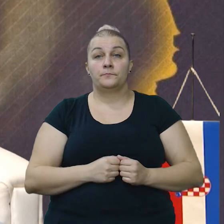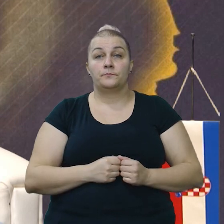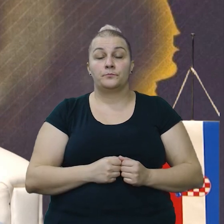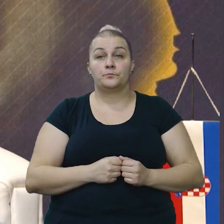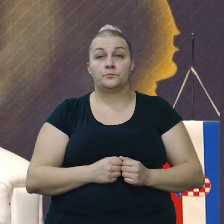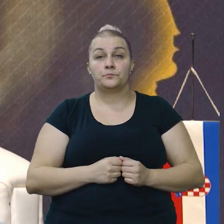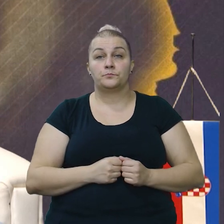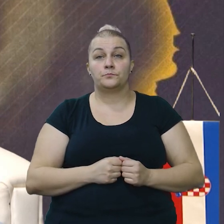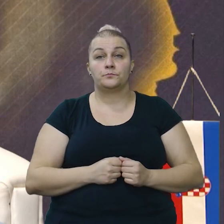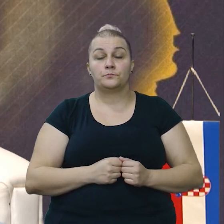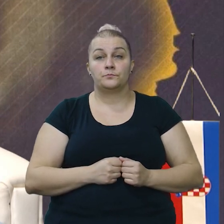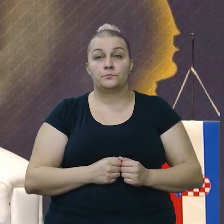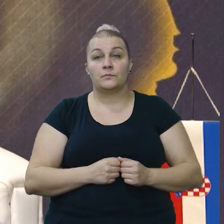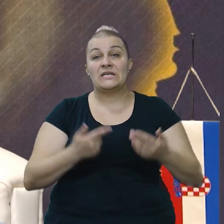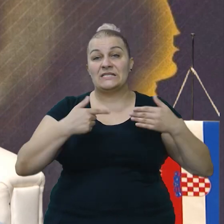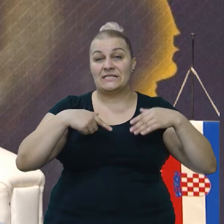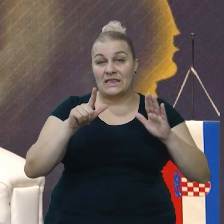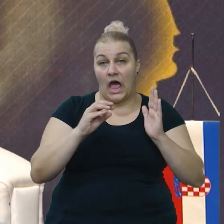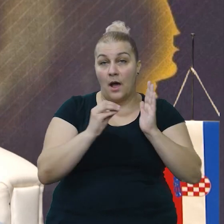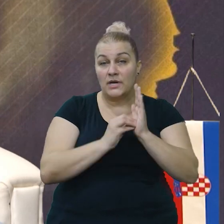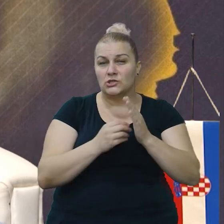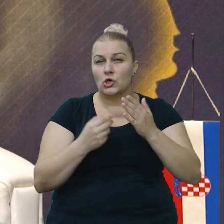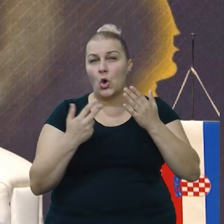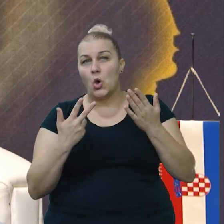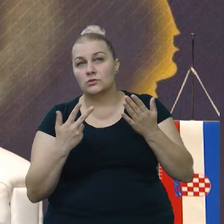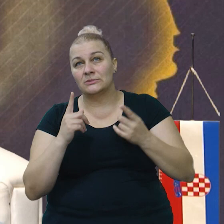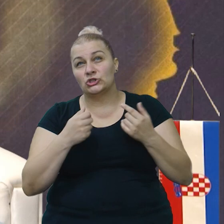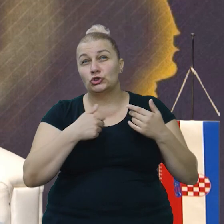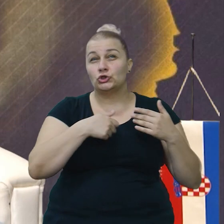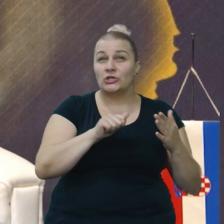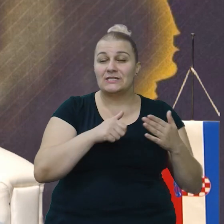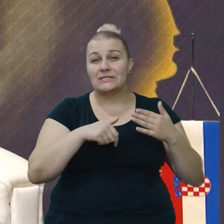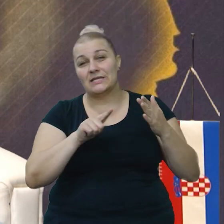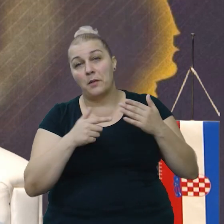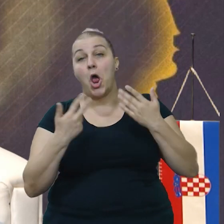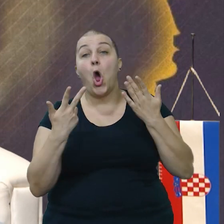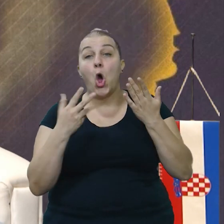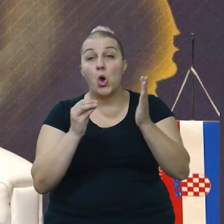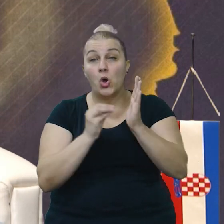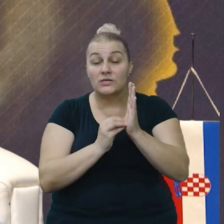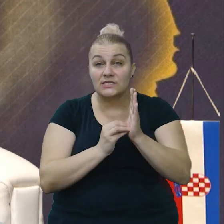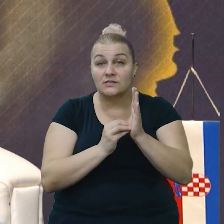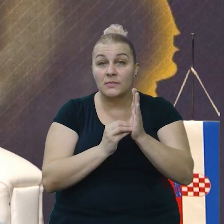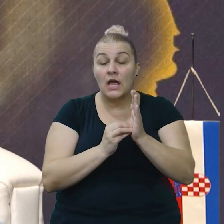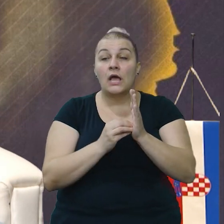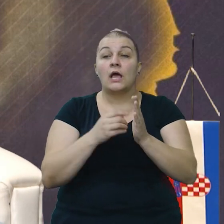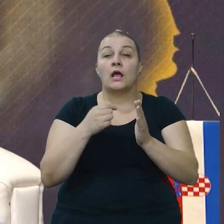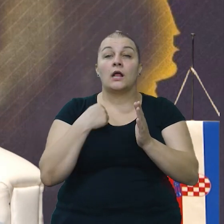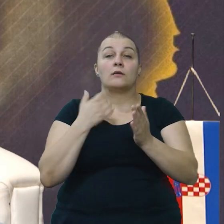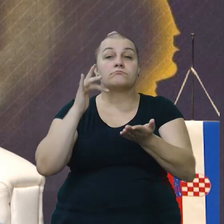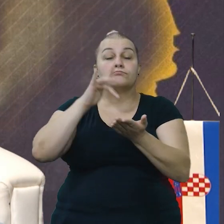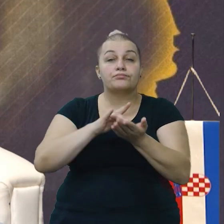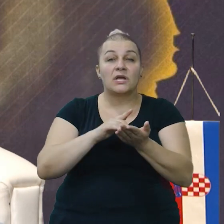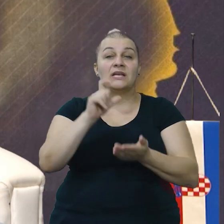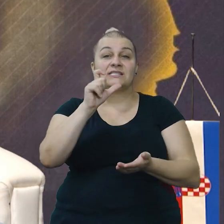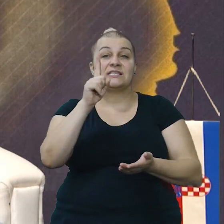17. 8. ili 16. ne znam točno datum, zapada me vatreno krštenje Cibljani.